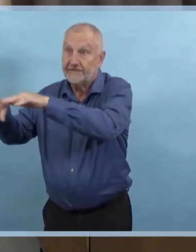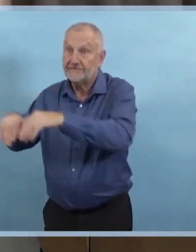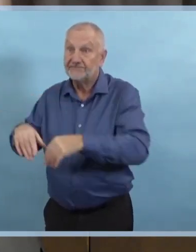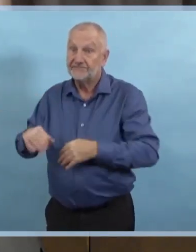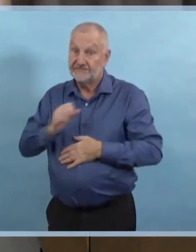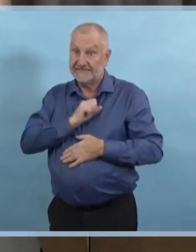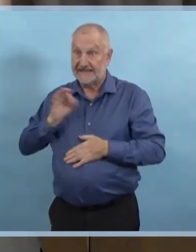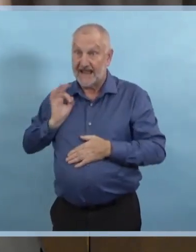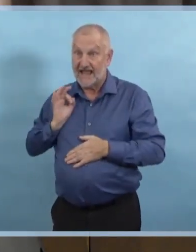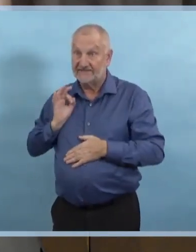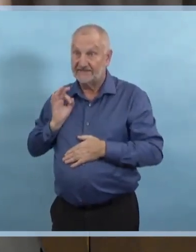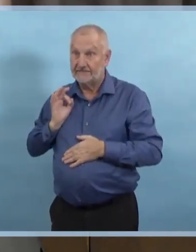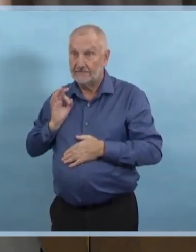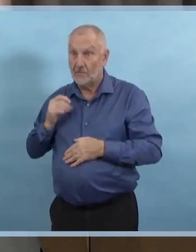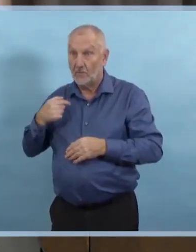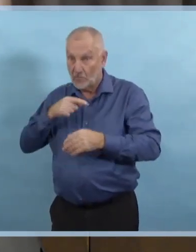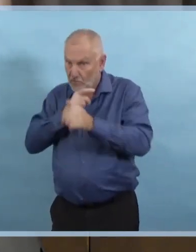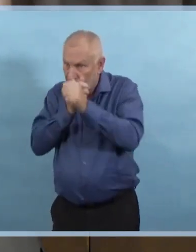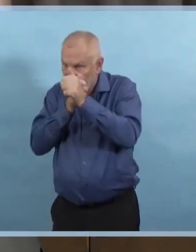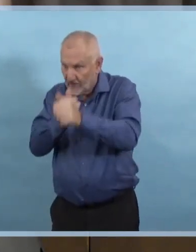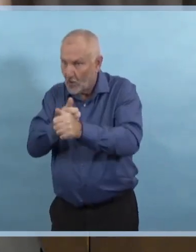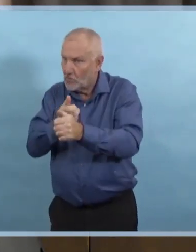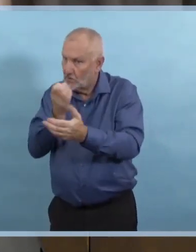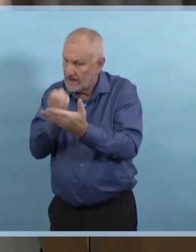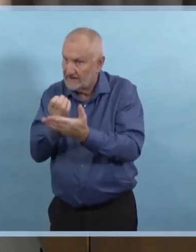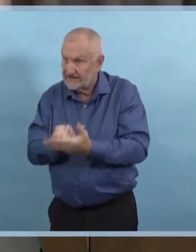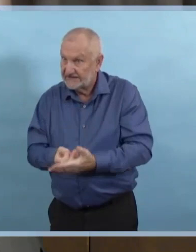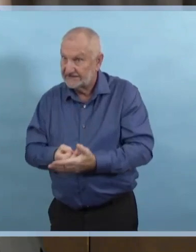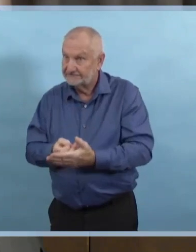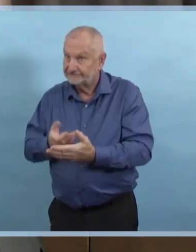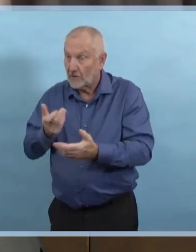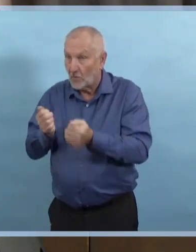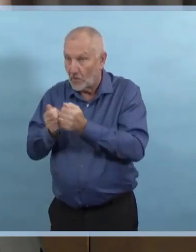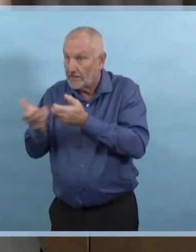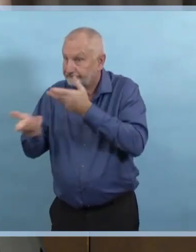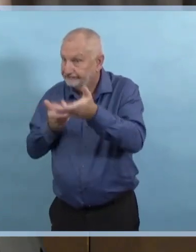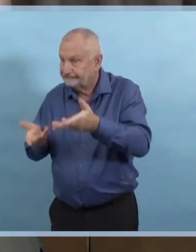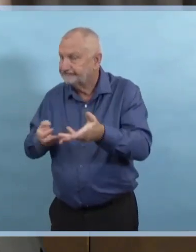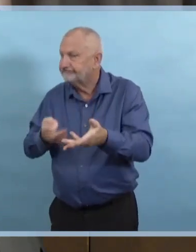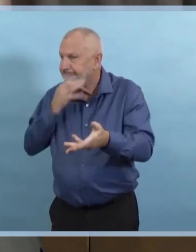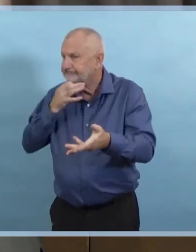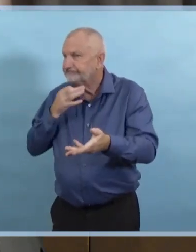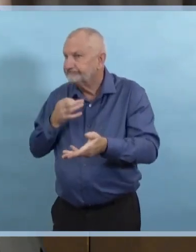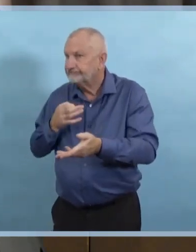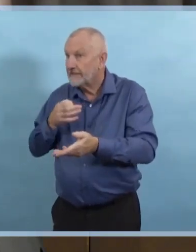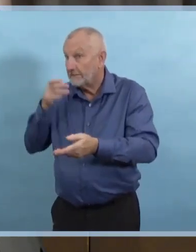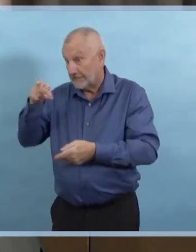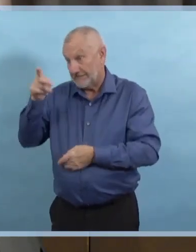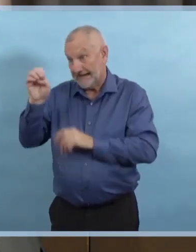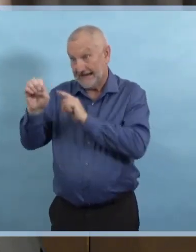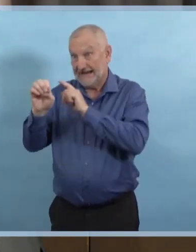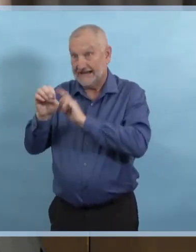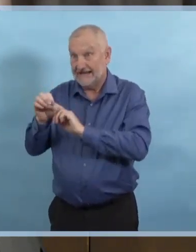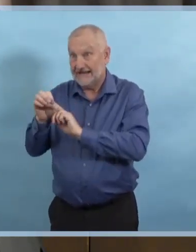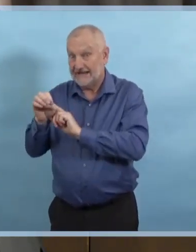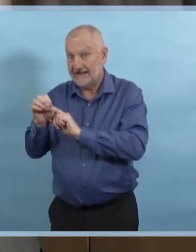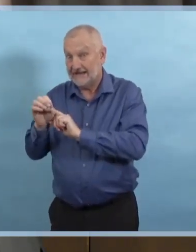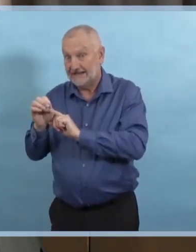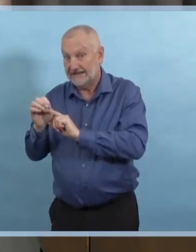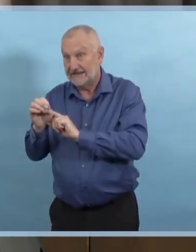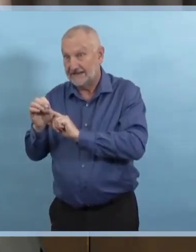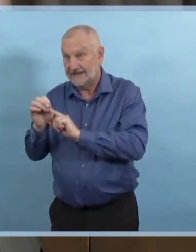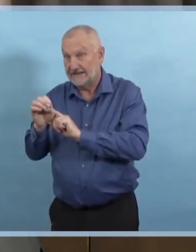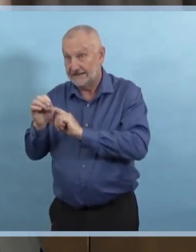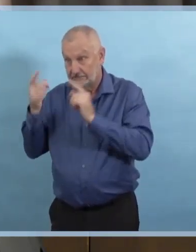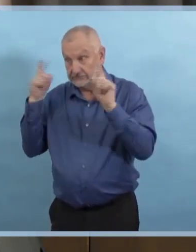lorsque l'équipement est utilisé, c'est efficace. Mais il y a des moments où vous êtes en pause et vous l'enlevez et